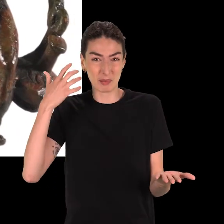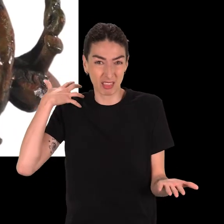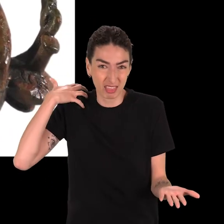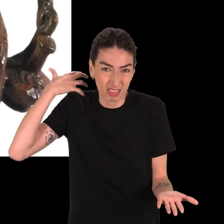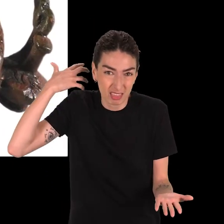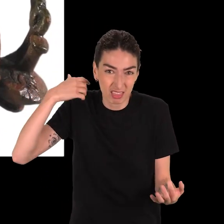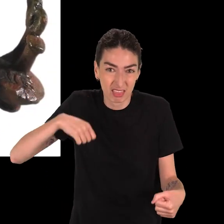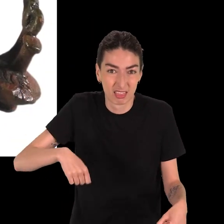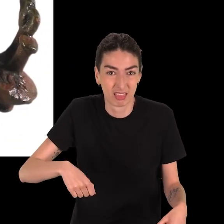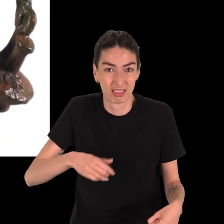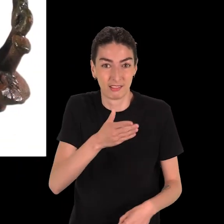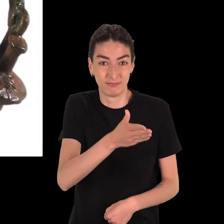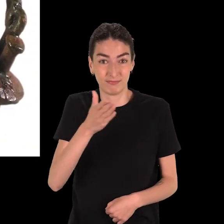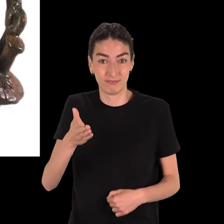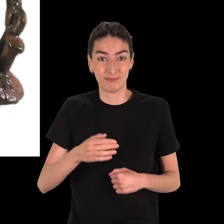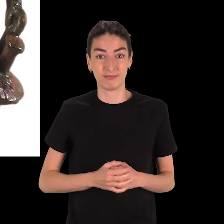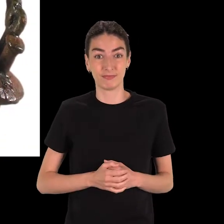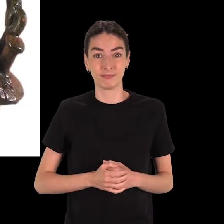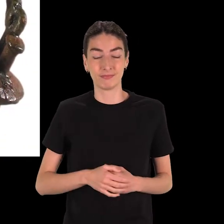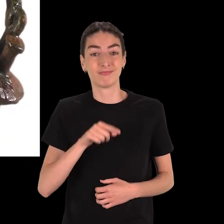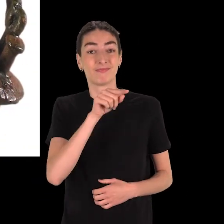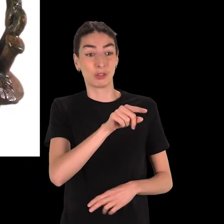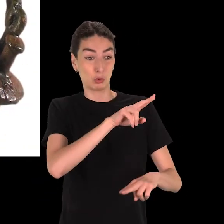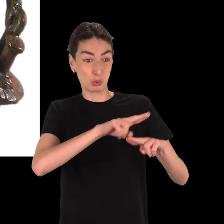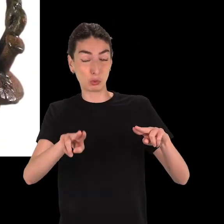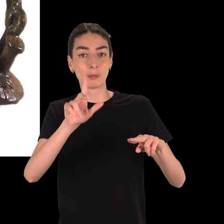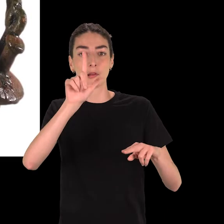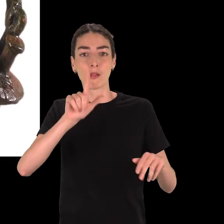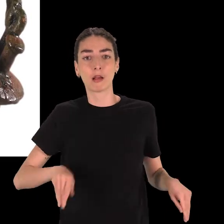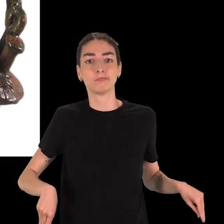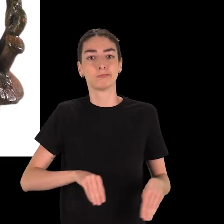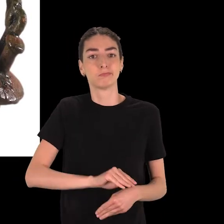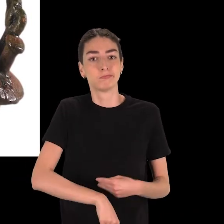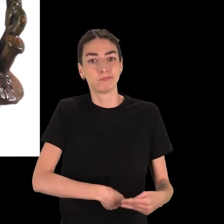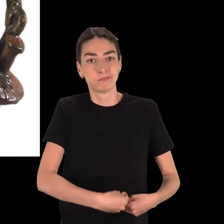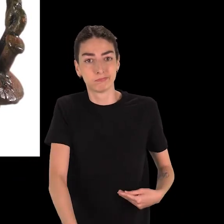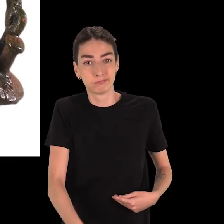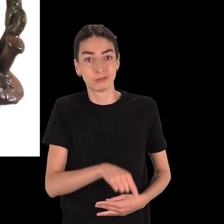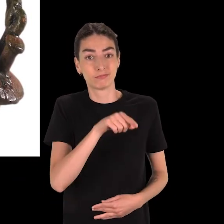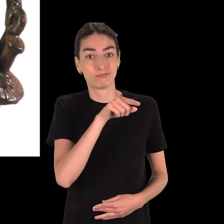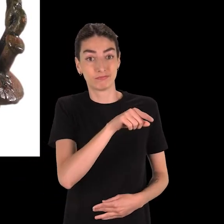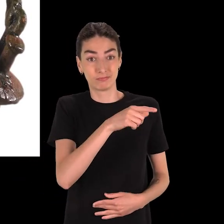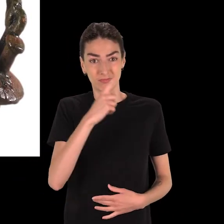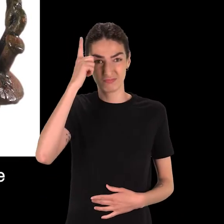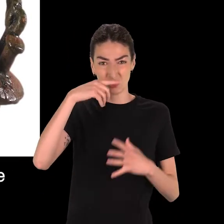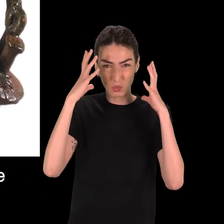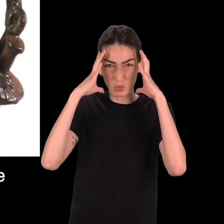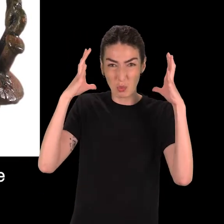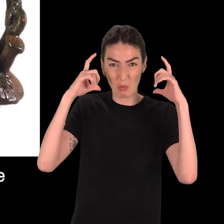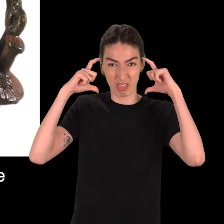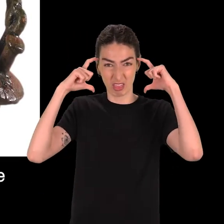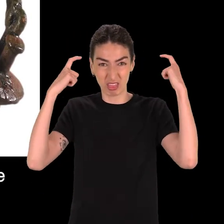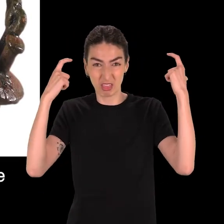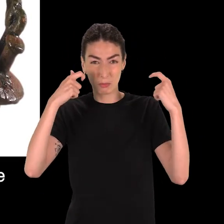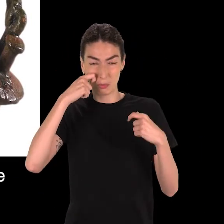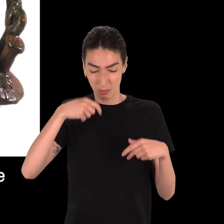comme ces deux statuettes de bronze qui représentent des hommes bossus. Celui-ci, par exemple, est dénudé, mais il porte un pagne. Il a une tête